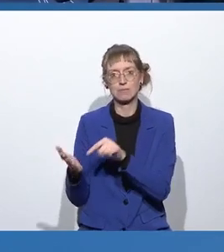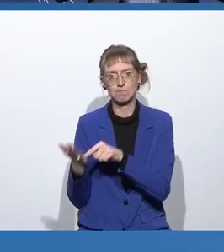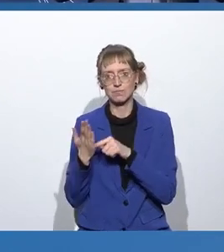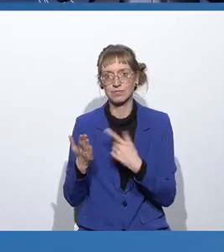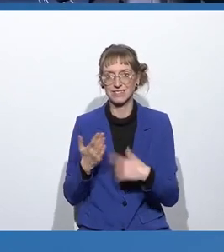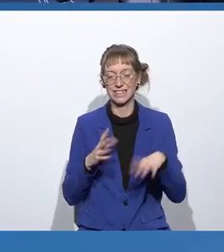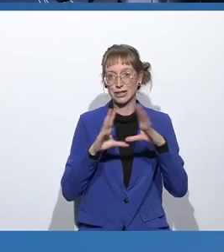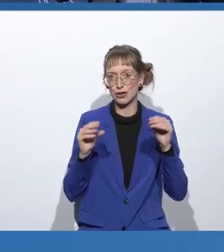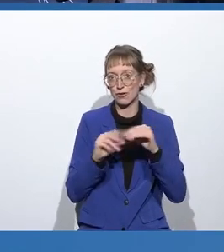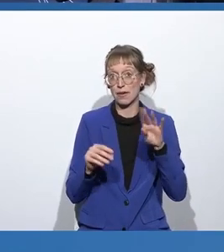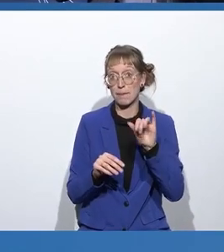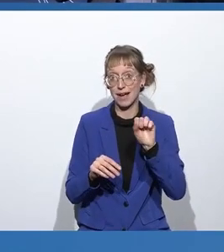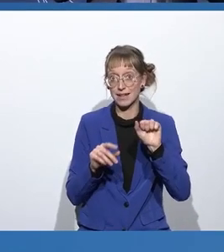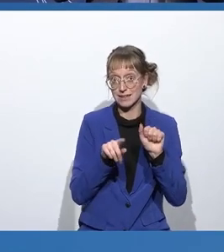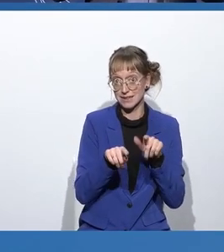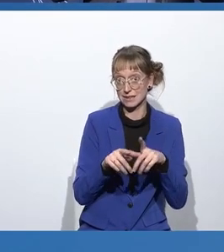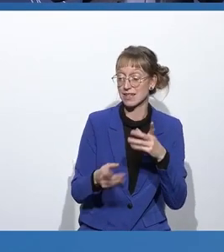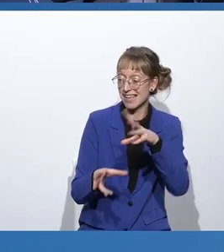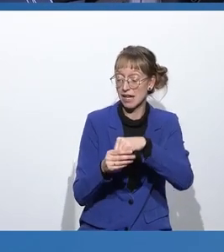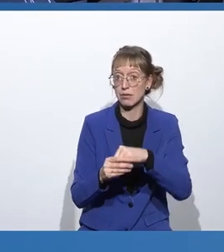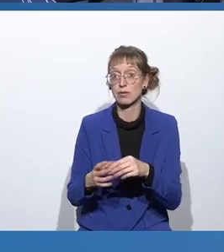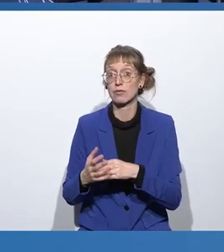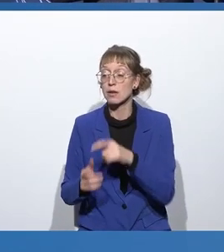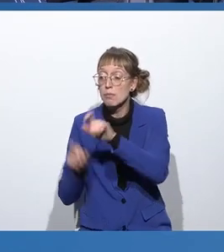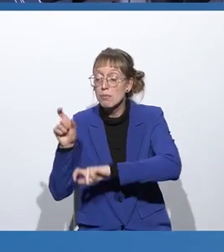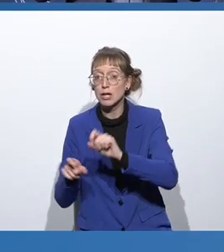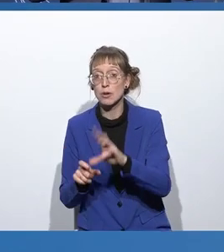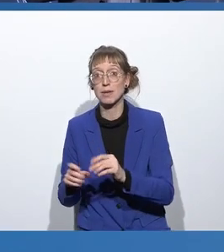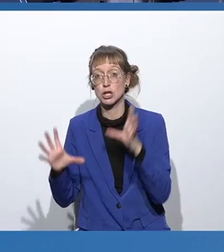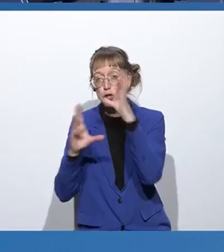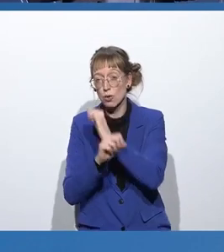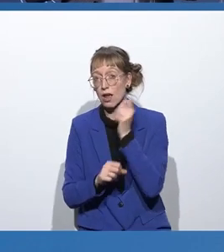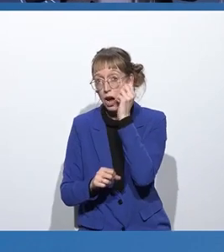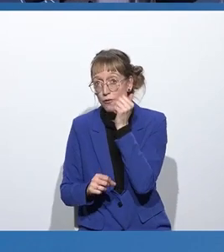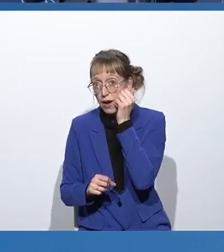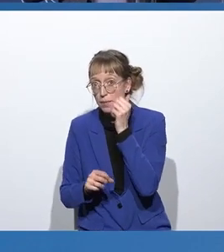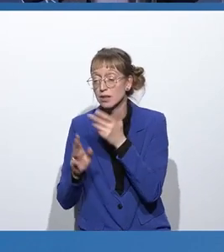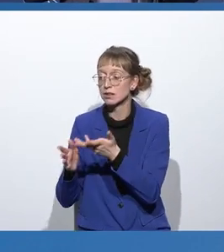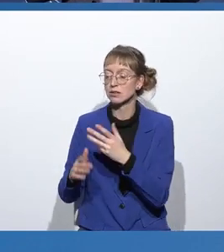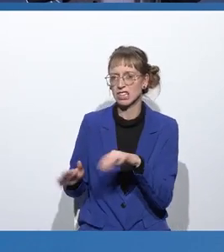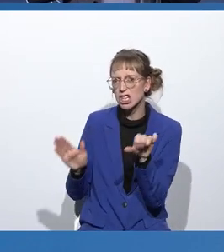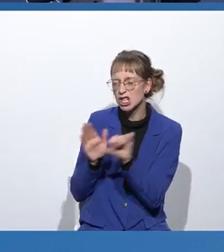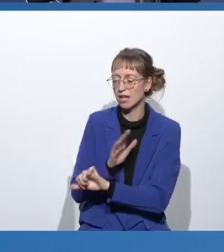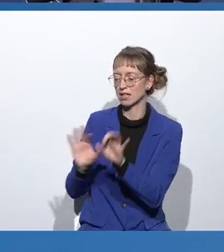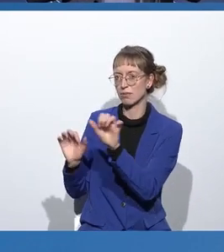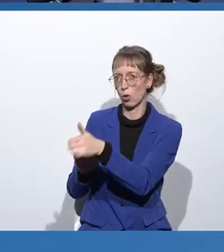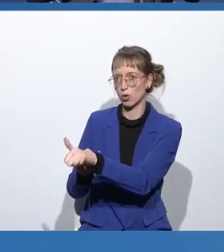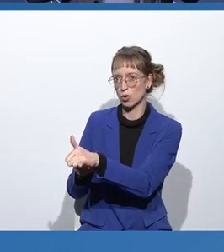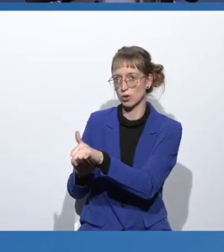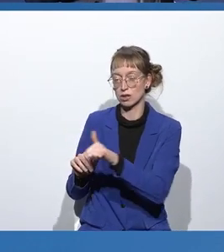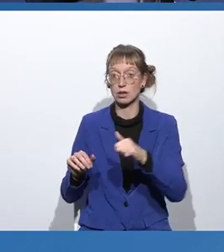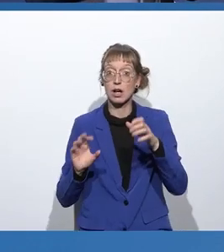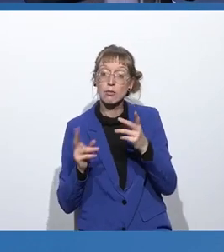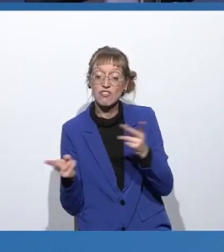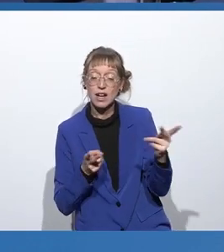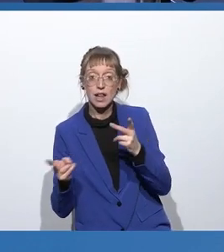Software ein Bias hat in der Richtung, dass sie Leuten mit dunkler Hautfarbe eine schlechtere Prognose gibt als Menschen mit heller Hautfarbe. Also eine sehr,